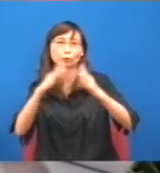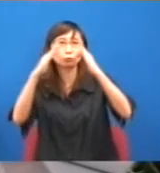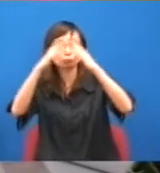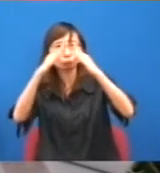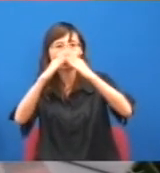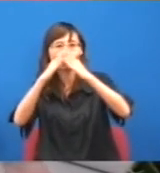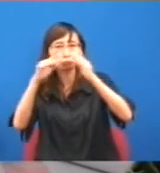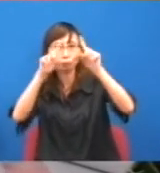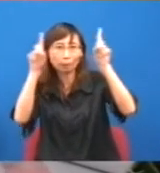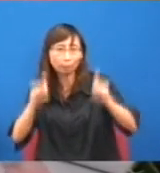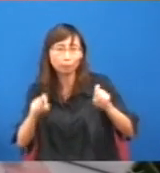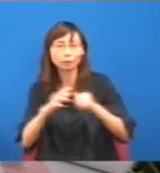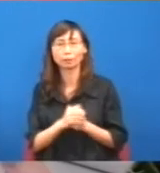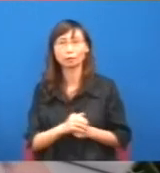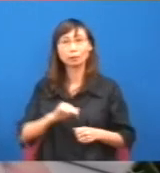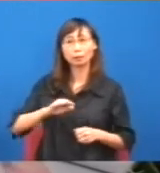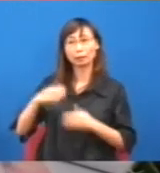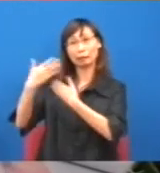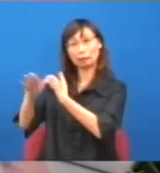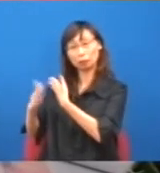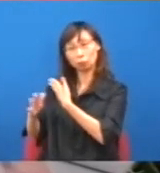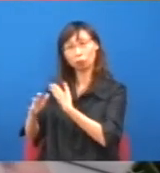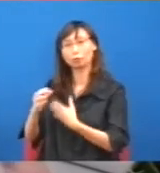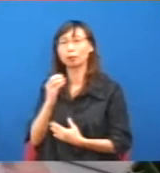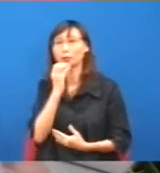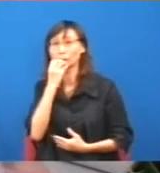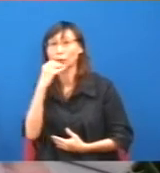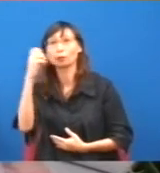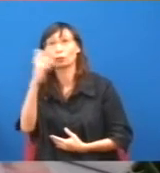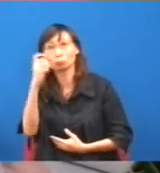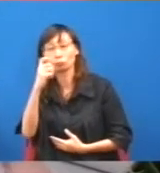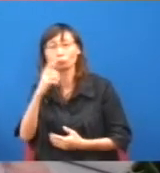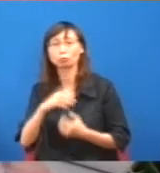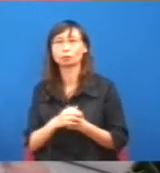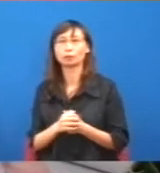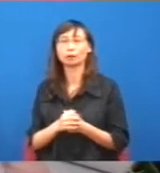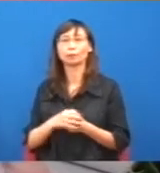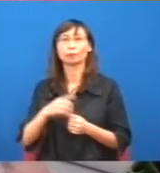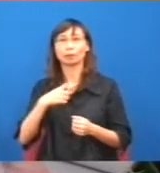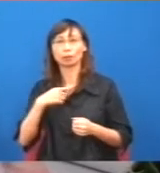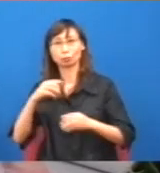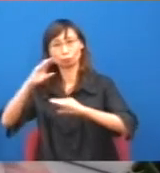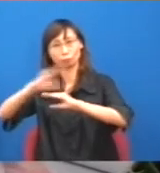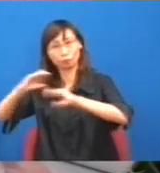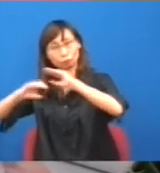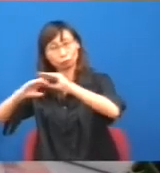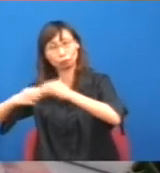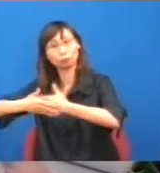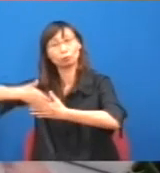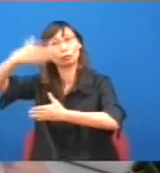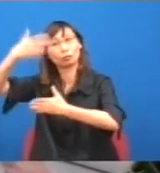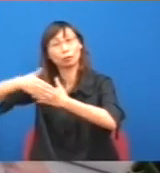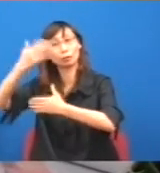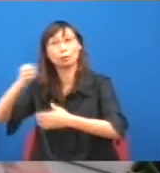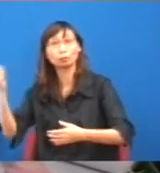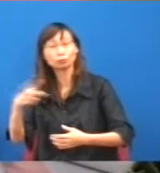起火頭又說,我們都不夠地建公屋,不夠地建房屋,不夠地公屋,不如我們就把那些催倒